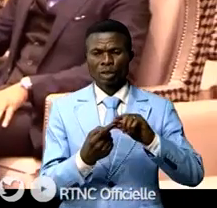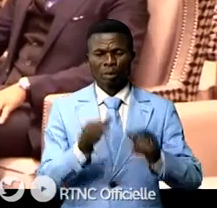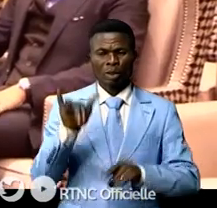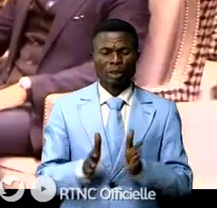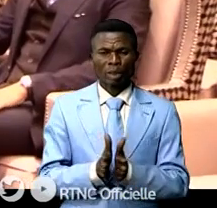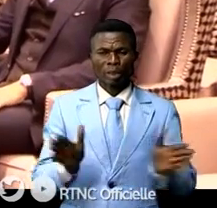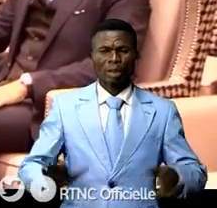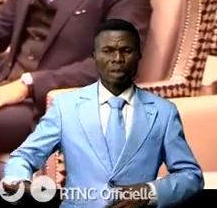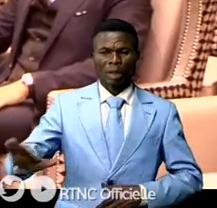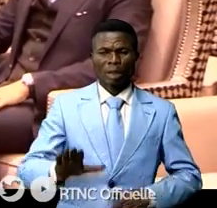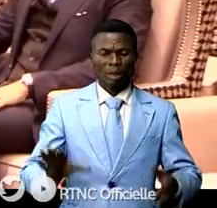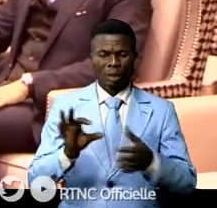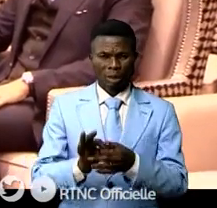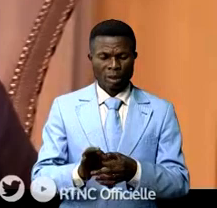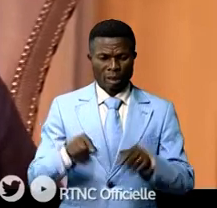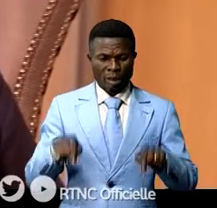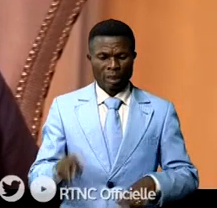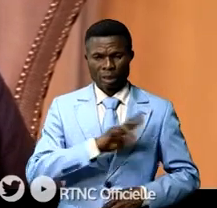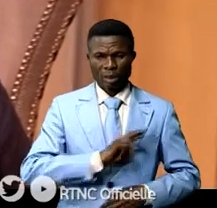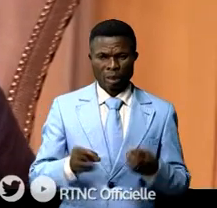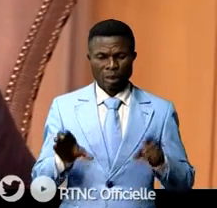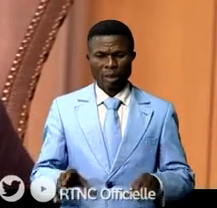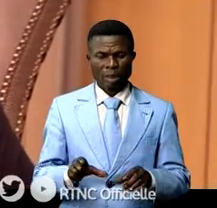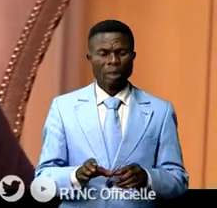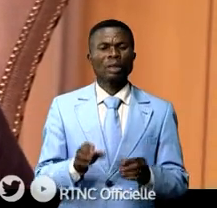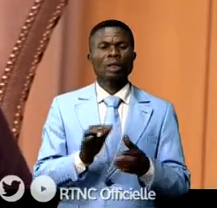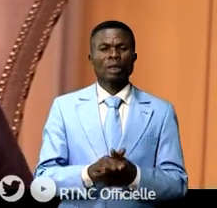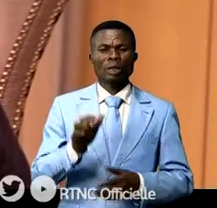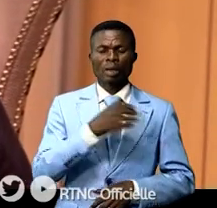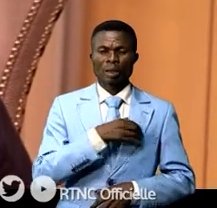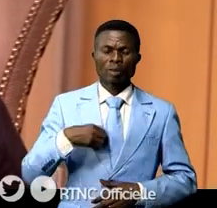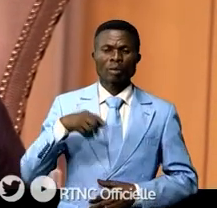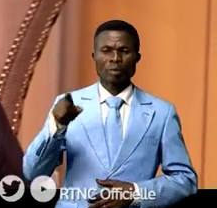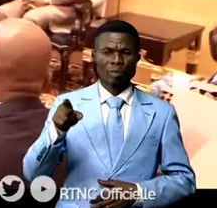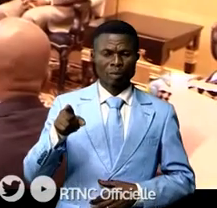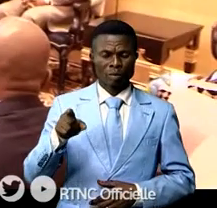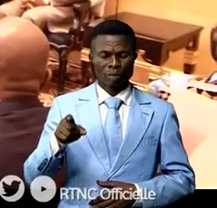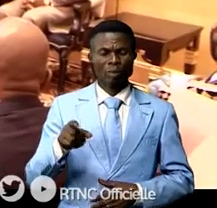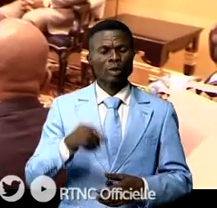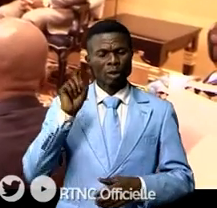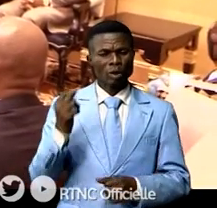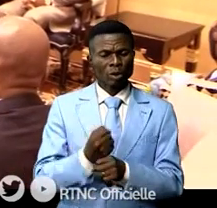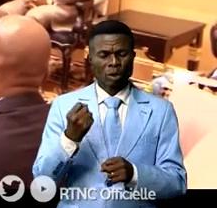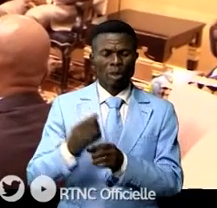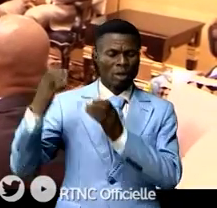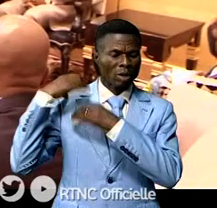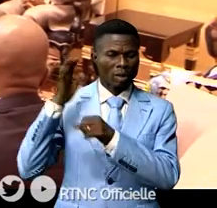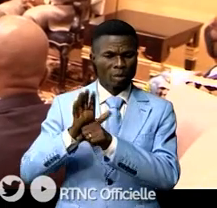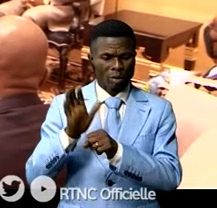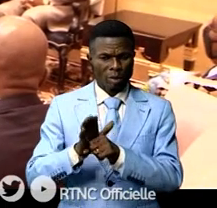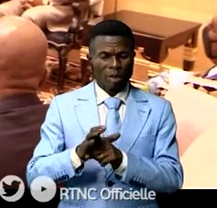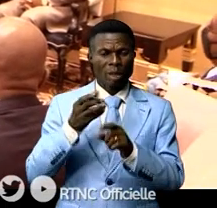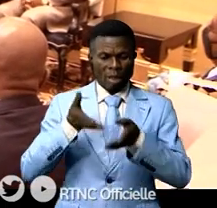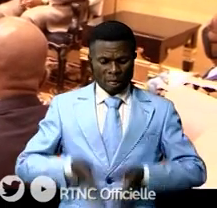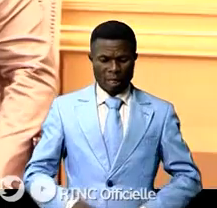'ONU en RDC, Bintou Keïta succède à Leila Zerugi appelée à d'autres charges. Des nationalités